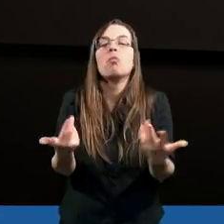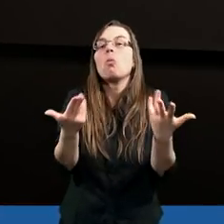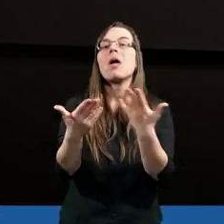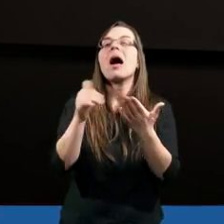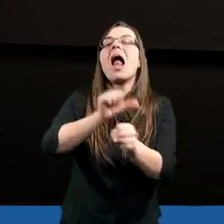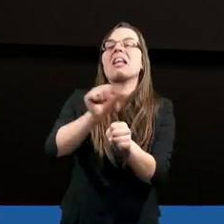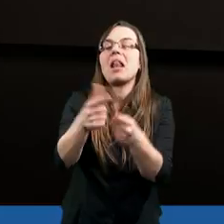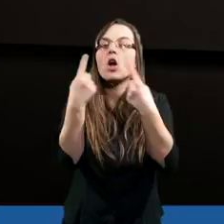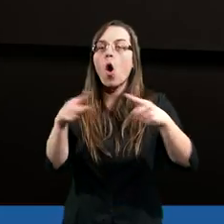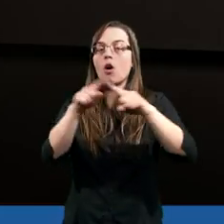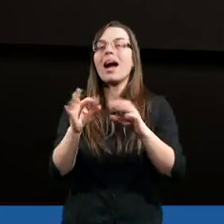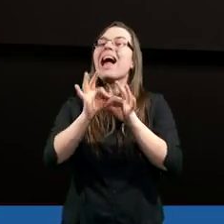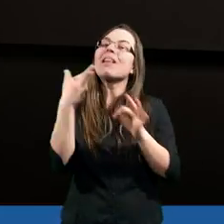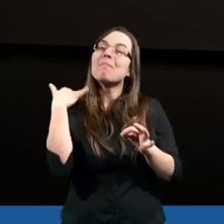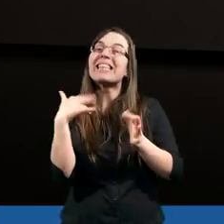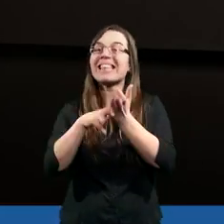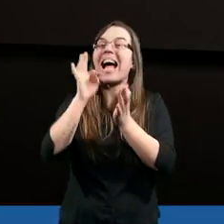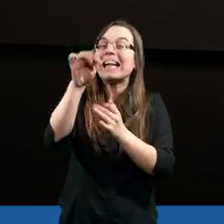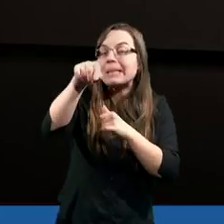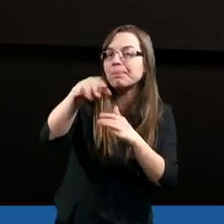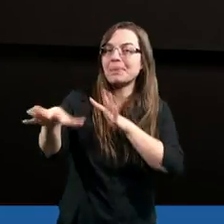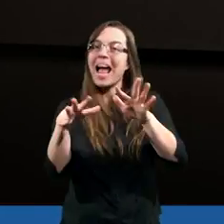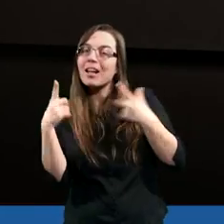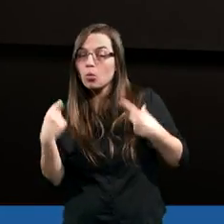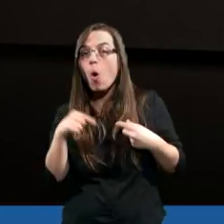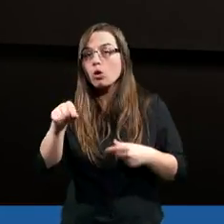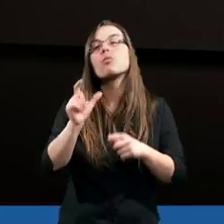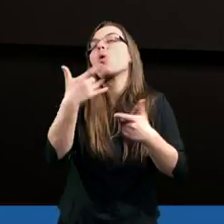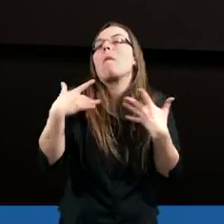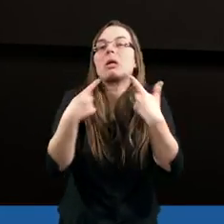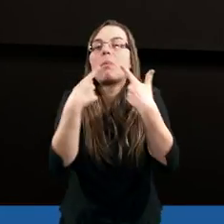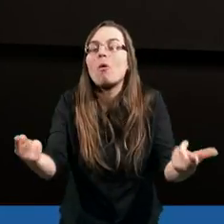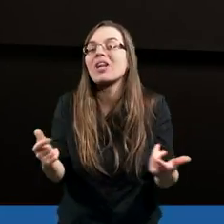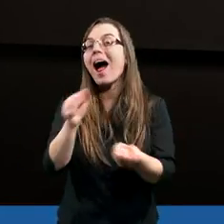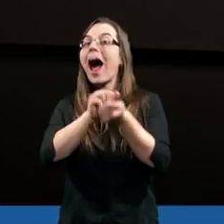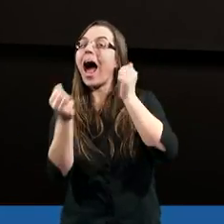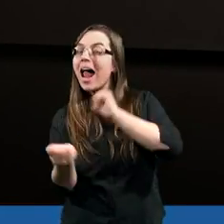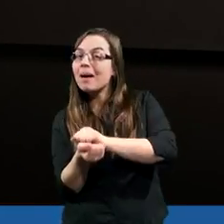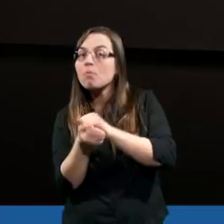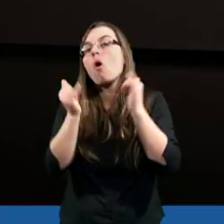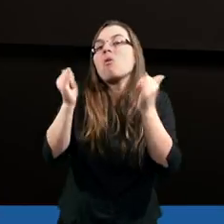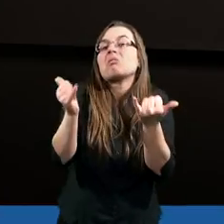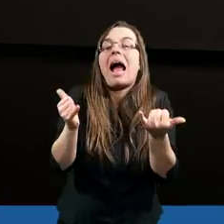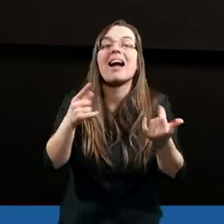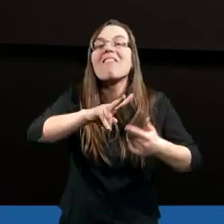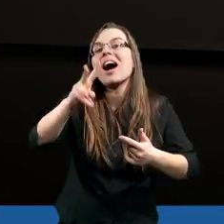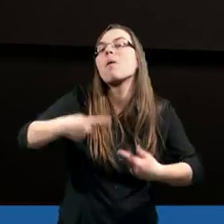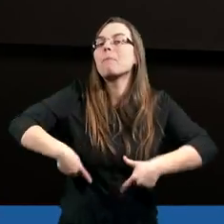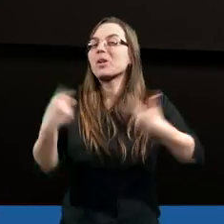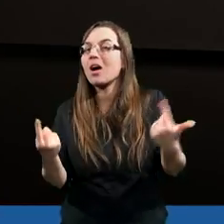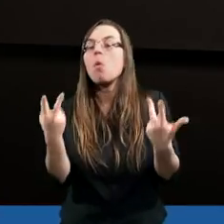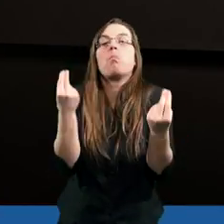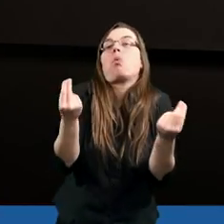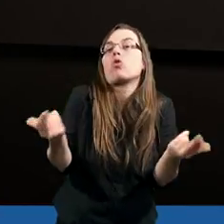istnienia Kościoła? Gdybyście byli na moim miejscu, co byście powiedzieli? Albo jakie jest Wasze przekonanie?